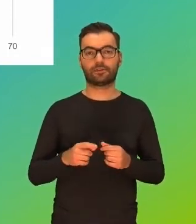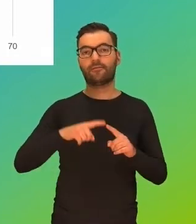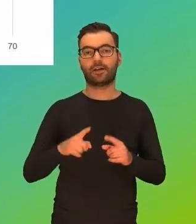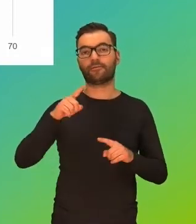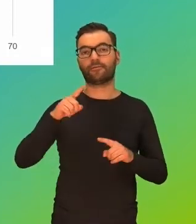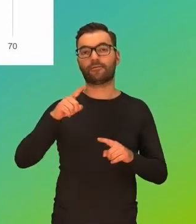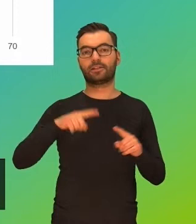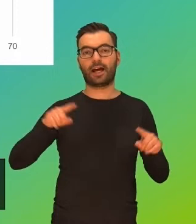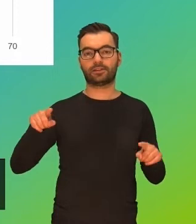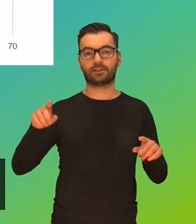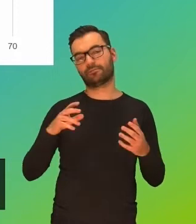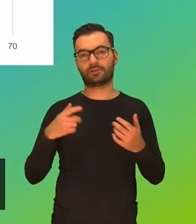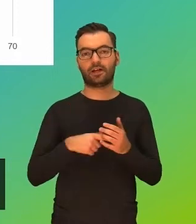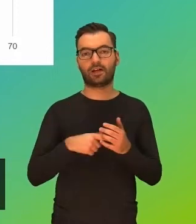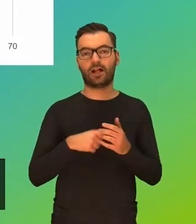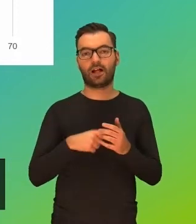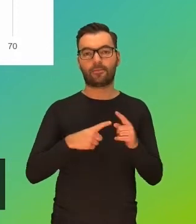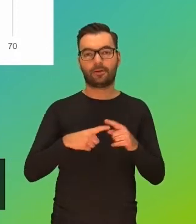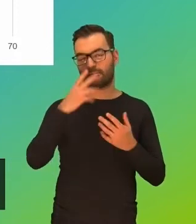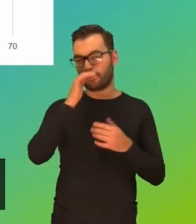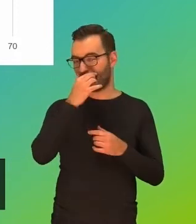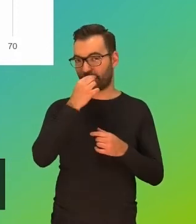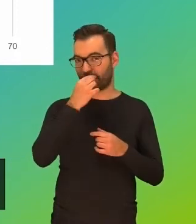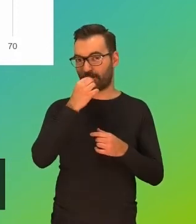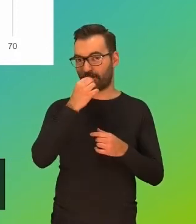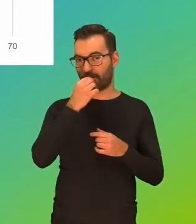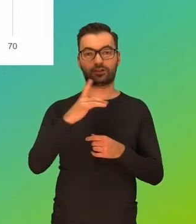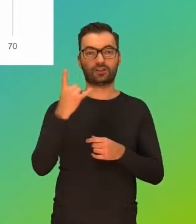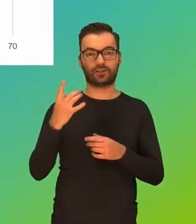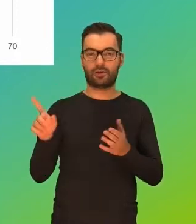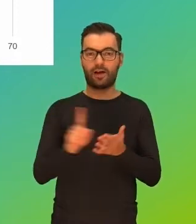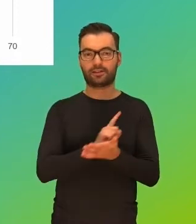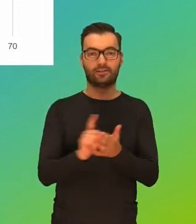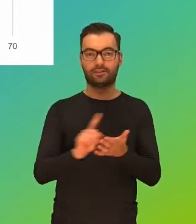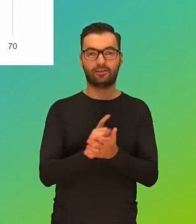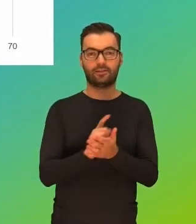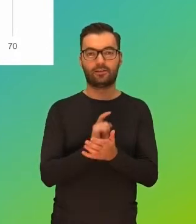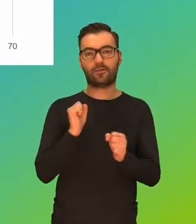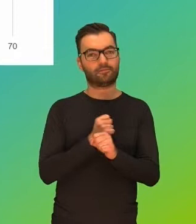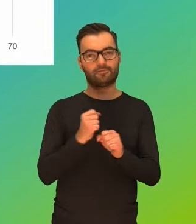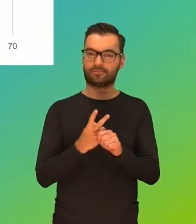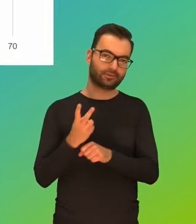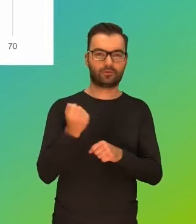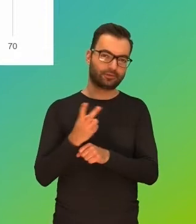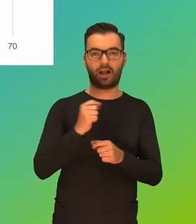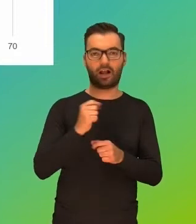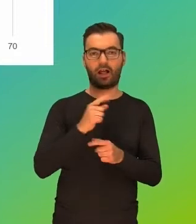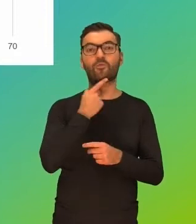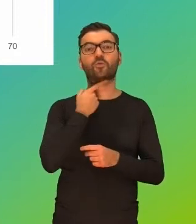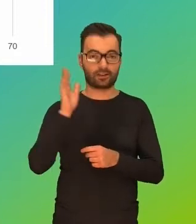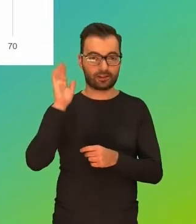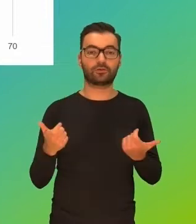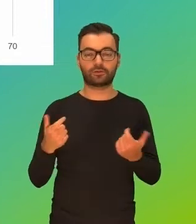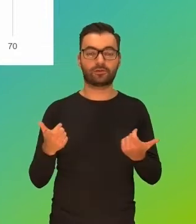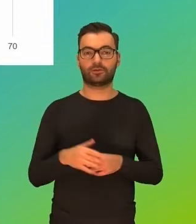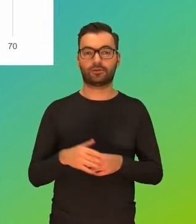wskaźników, czynników, które mogą wskazywać nam, że dziecko jest w ryzyku poważnego nadużywania bądź uzależnienia,